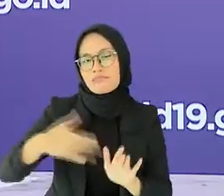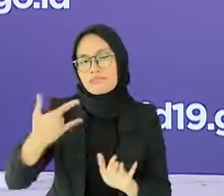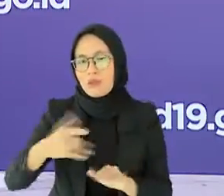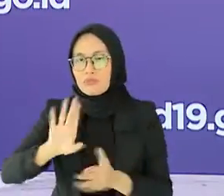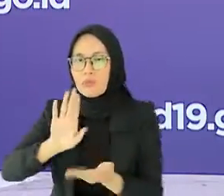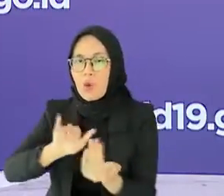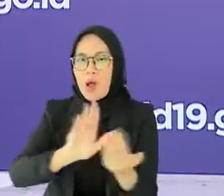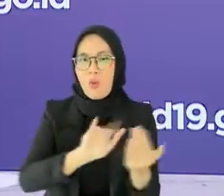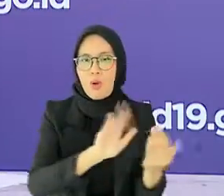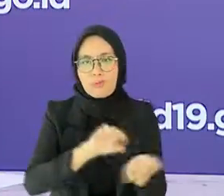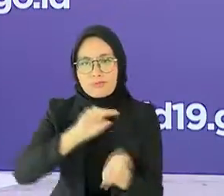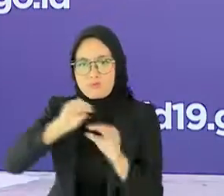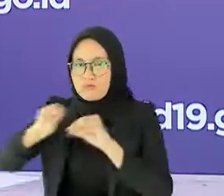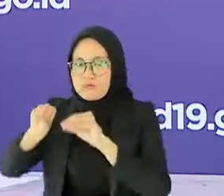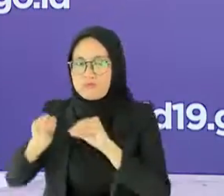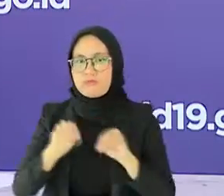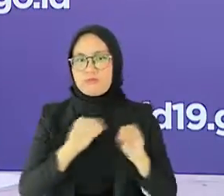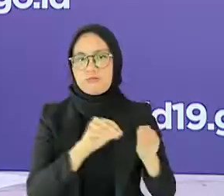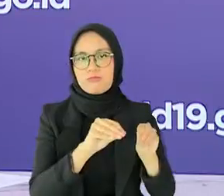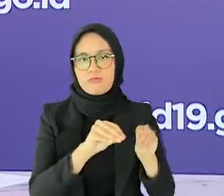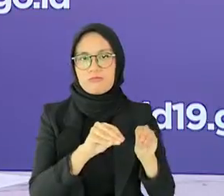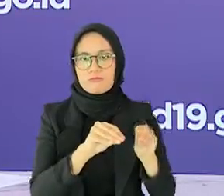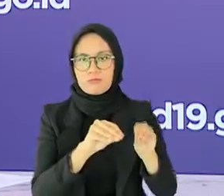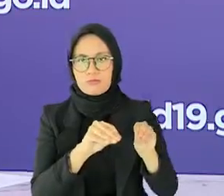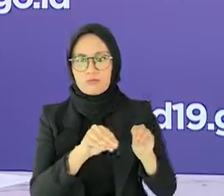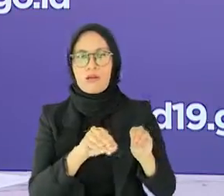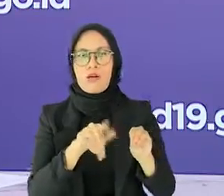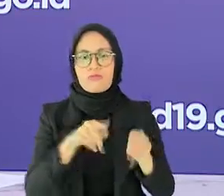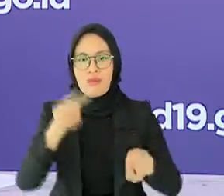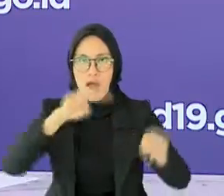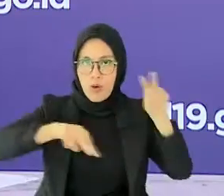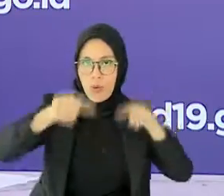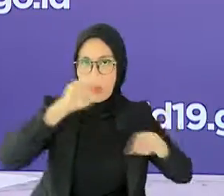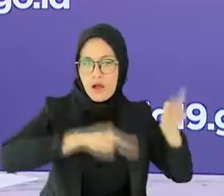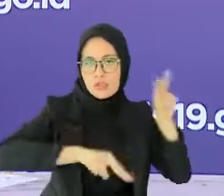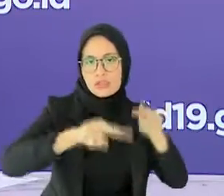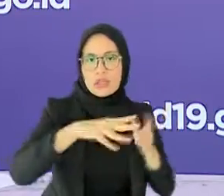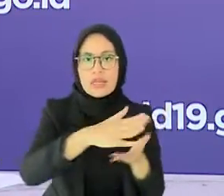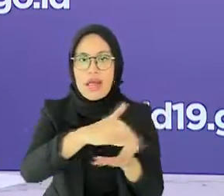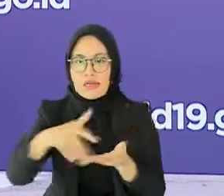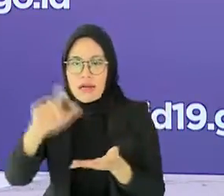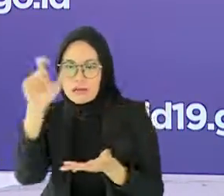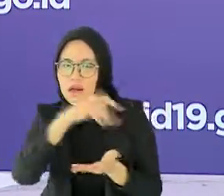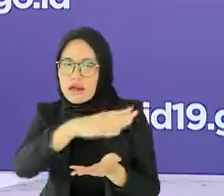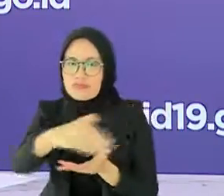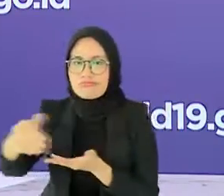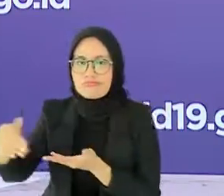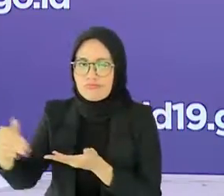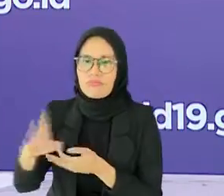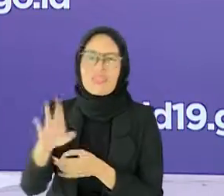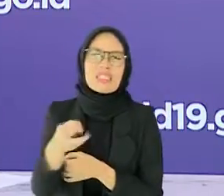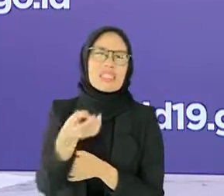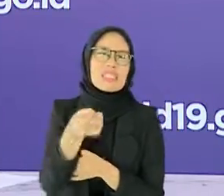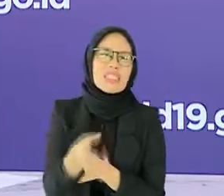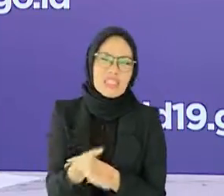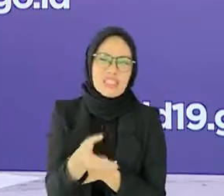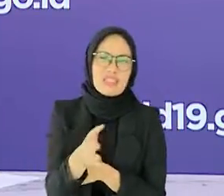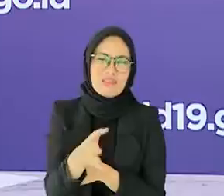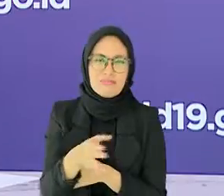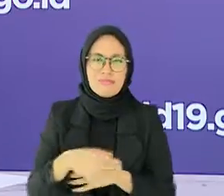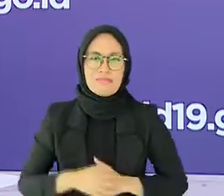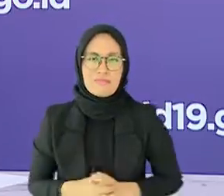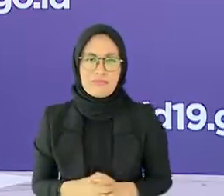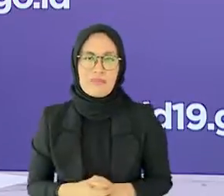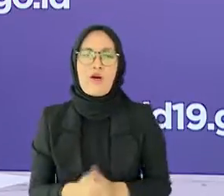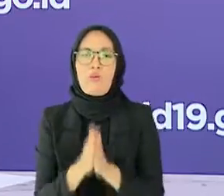kerumunan, mendata warga yang positif COVID-19, dan pengawasan protokol kesehatan masih sangat sedikit jumlahnya. Untuk itu,